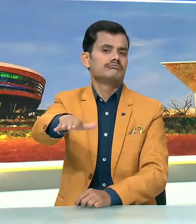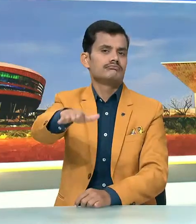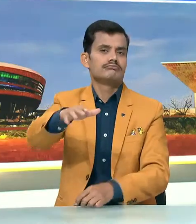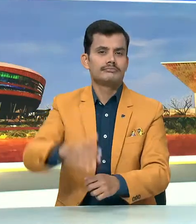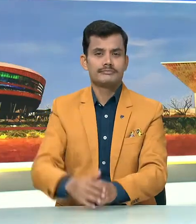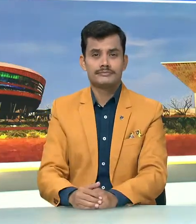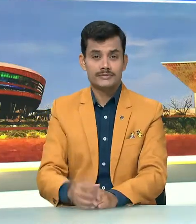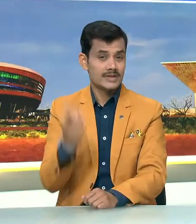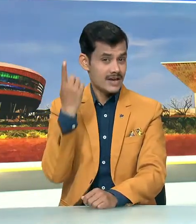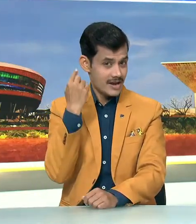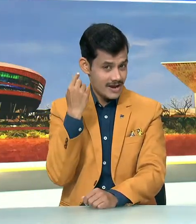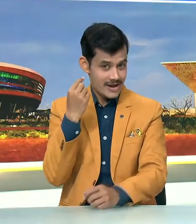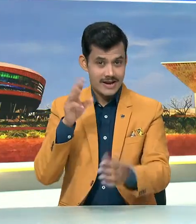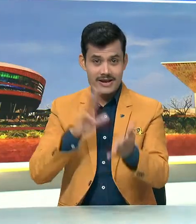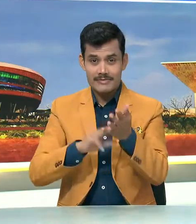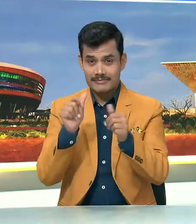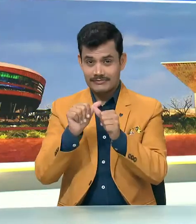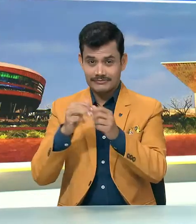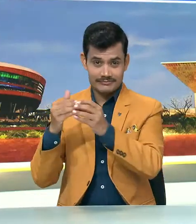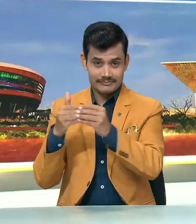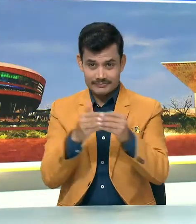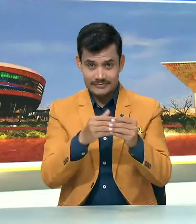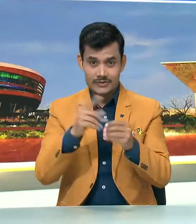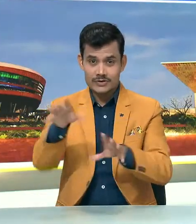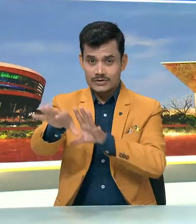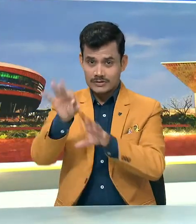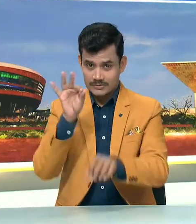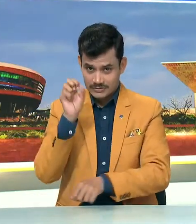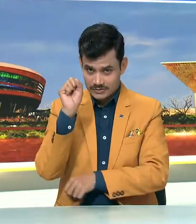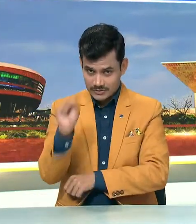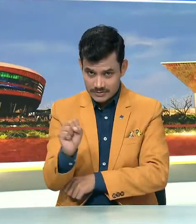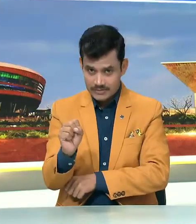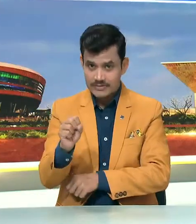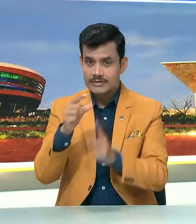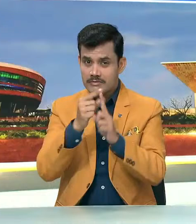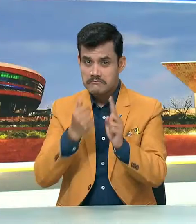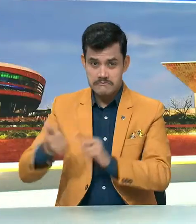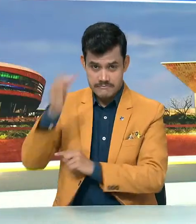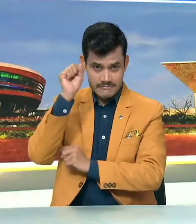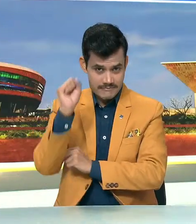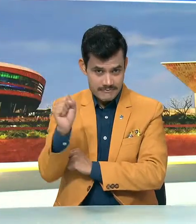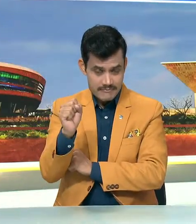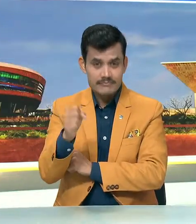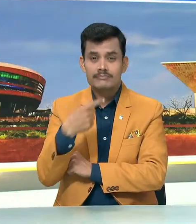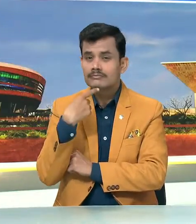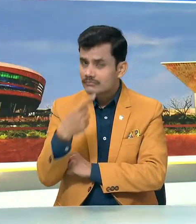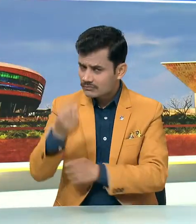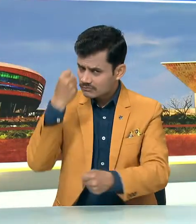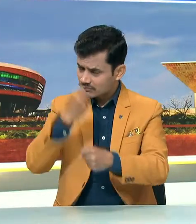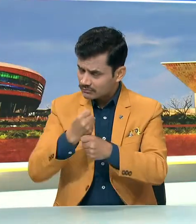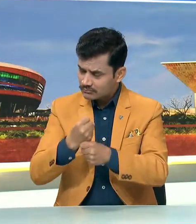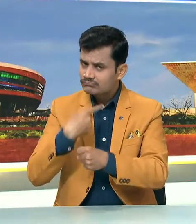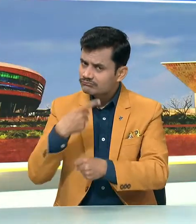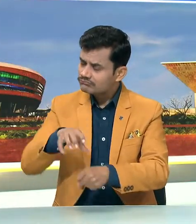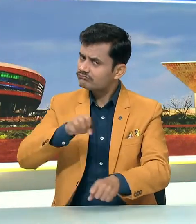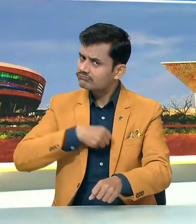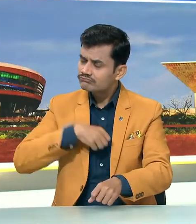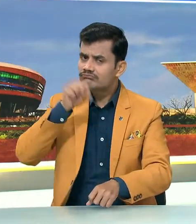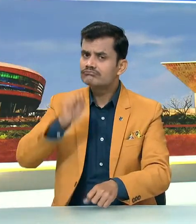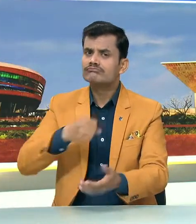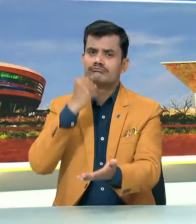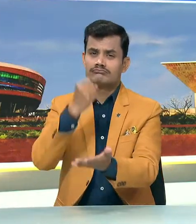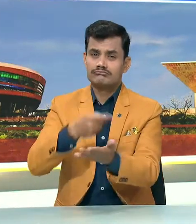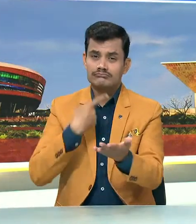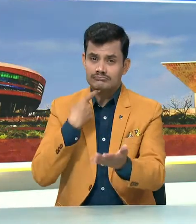लेंगे कल विधायत दल का नेता चुने जाने के बाद उन्होंने राजिपाल के सामने सरकार बनाने का दावा पेश किया शपत